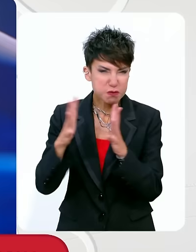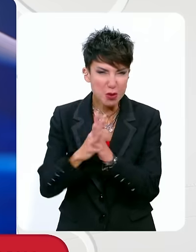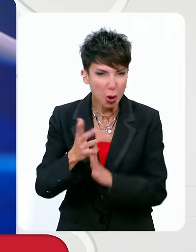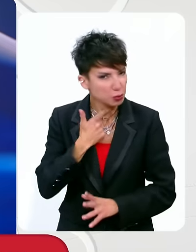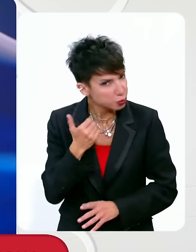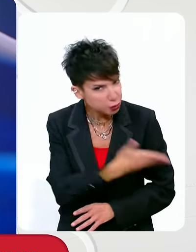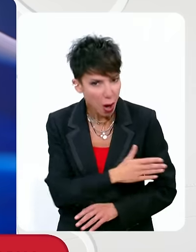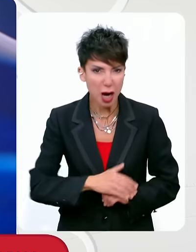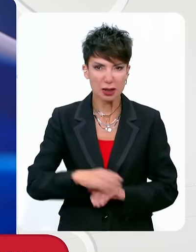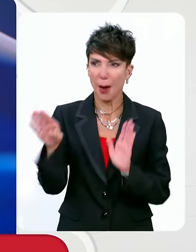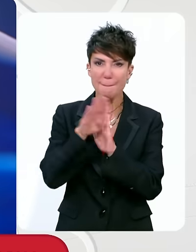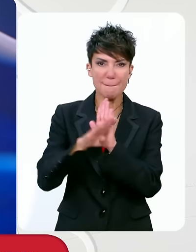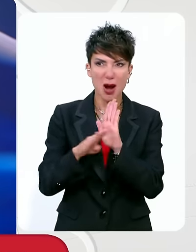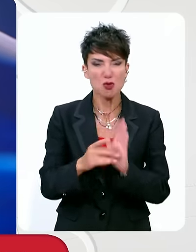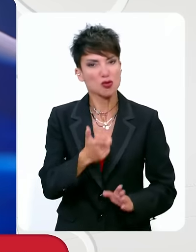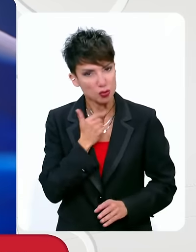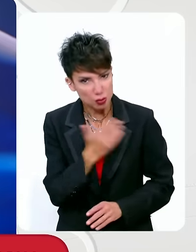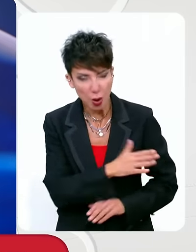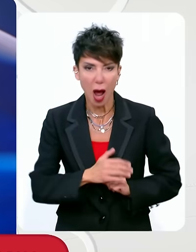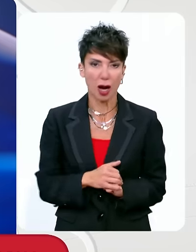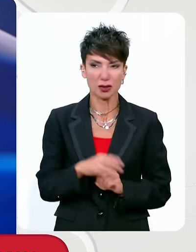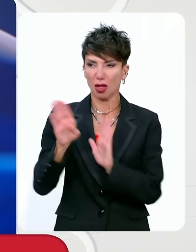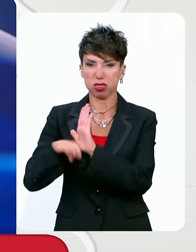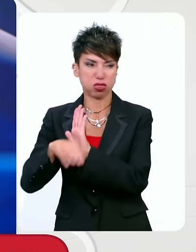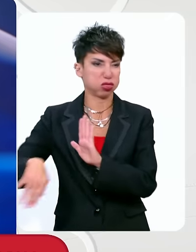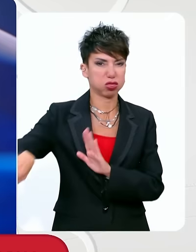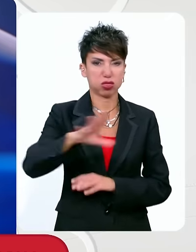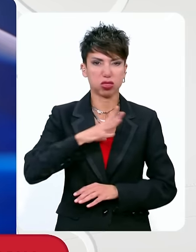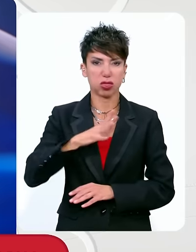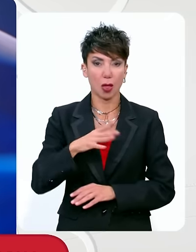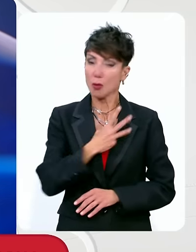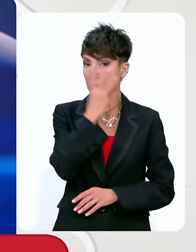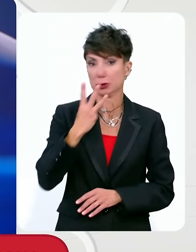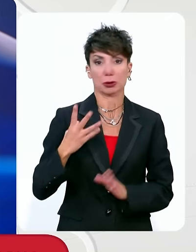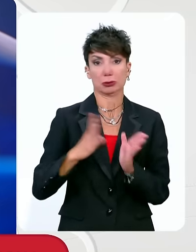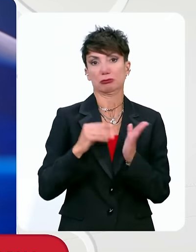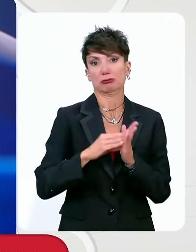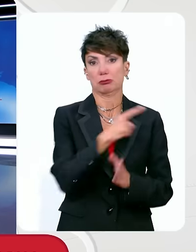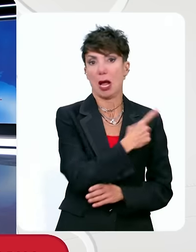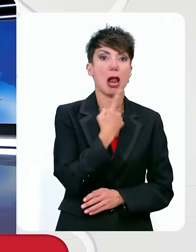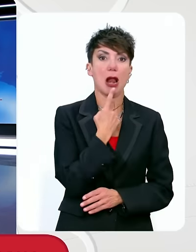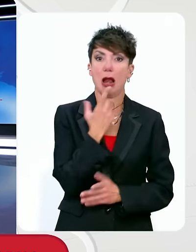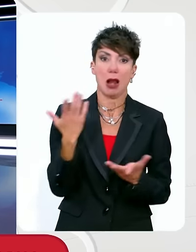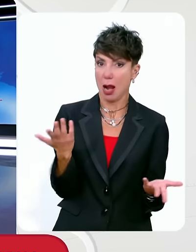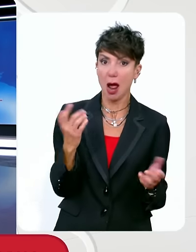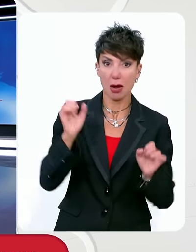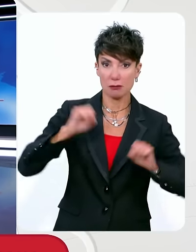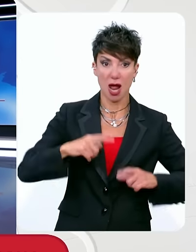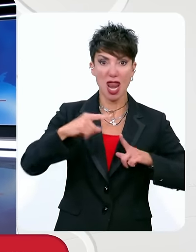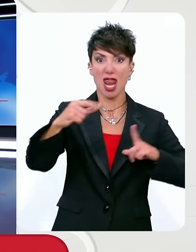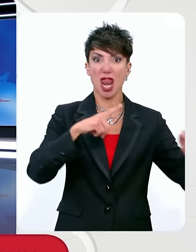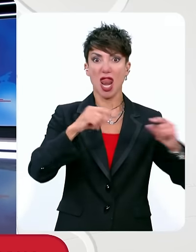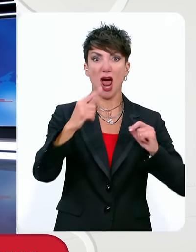των μνημονίων, των αντιλαϊκών πολιτικών. Ο ΣΥΡΙΖΑ, για παράδειγμα, θεωρεί ιερή αμυντική συμμαχία το ΝΑΤΟ,